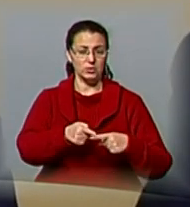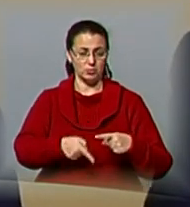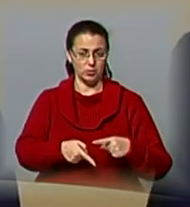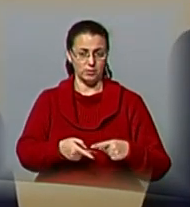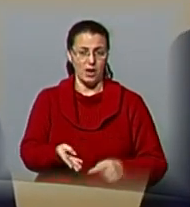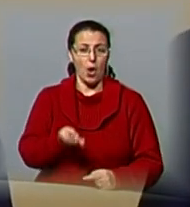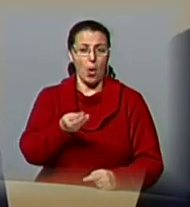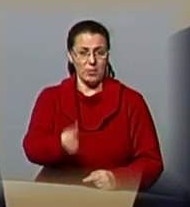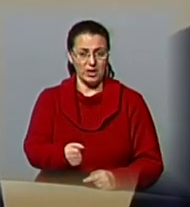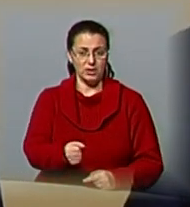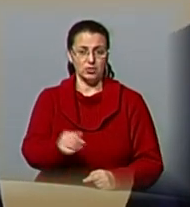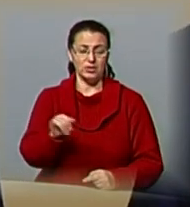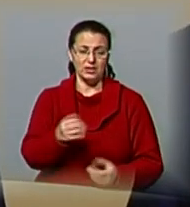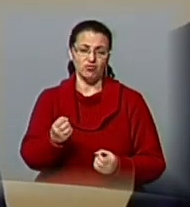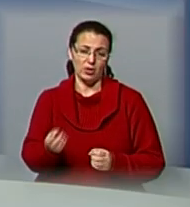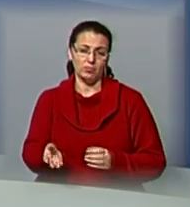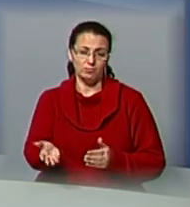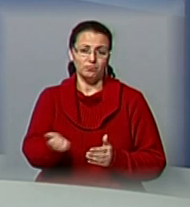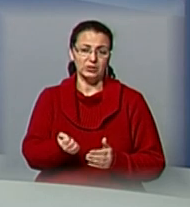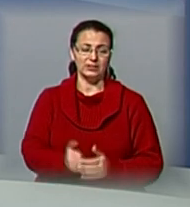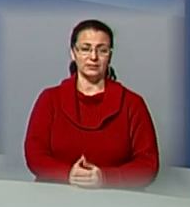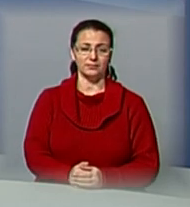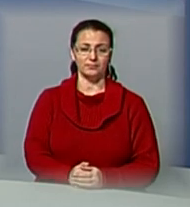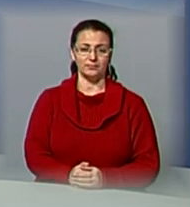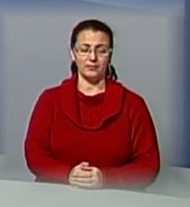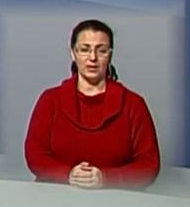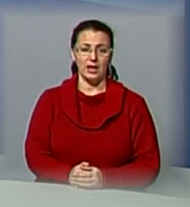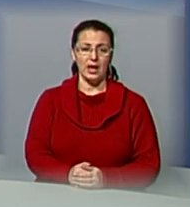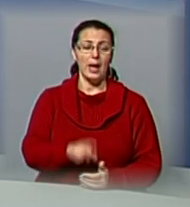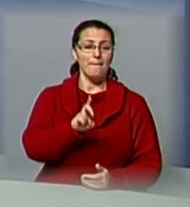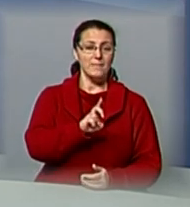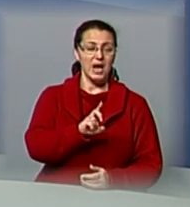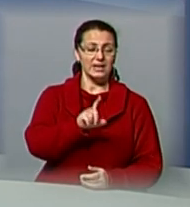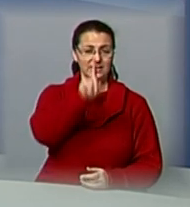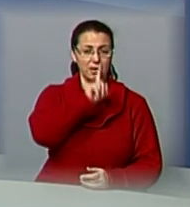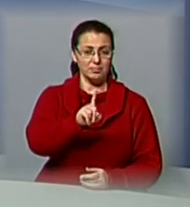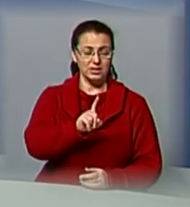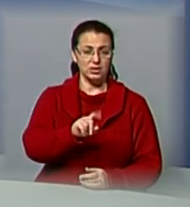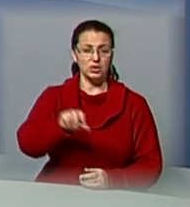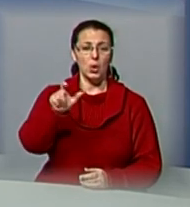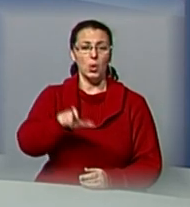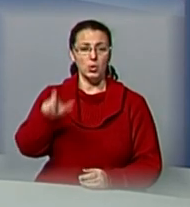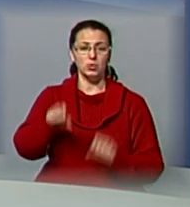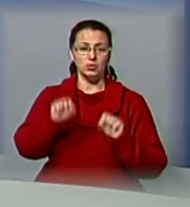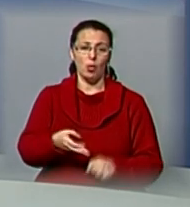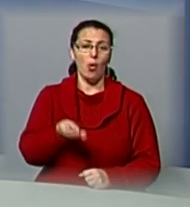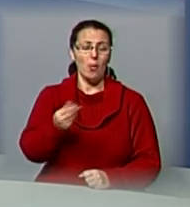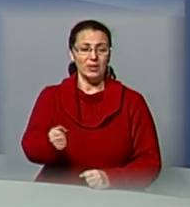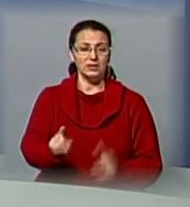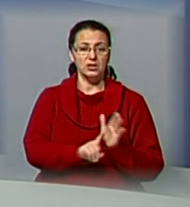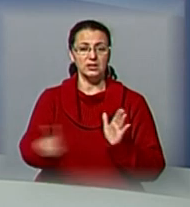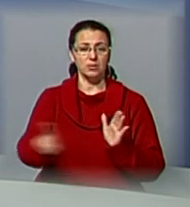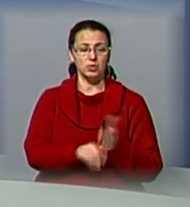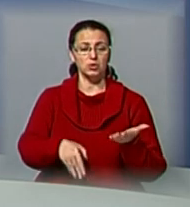Оплачує і добирається. З березня пасажири трамваїв та тролейбусів зможуть оплатити за проїзд за